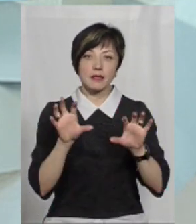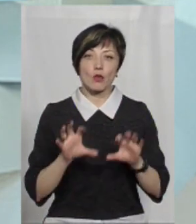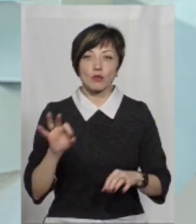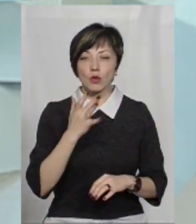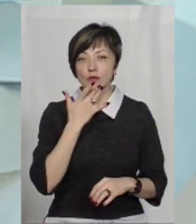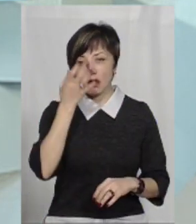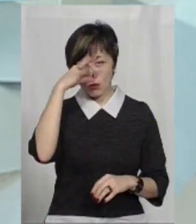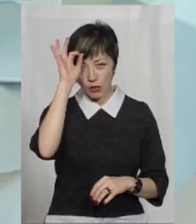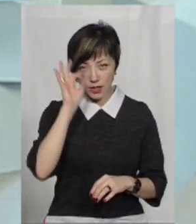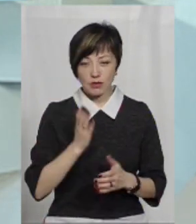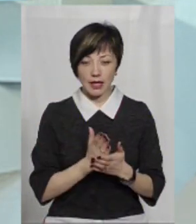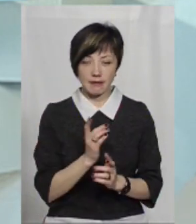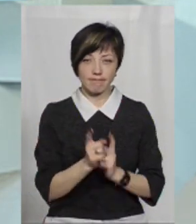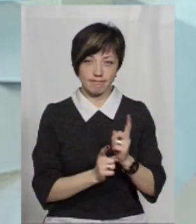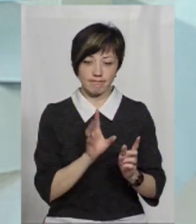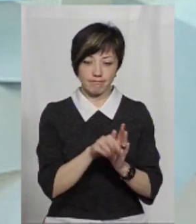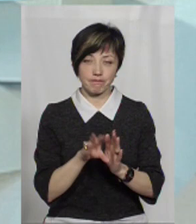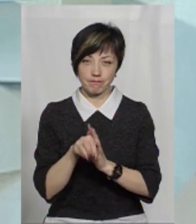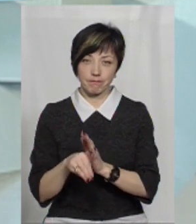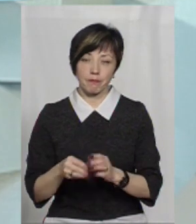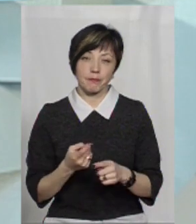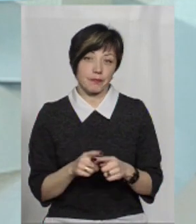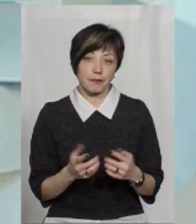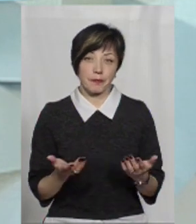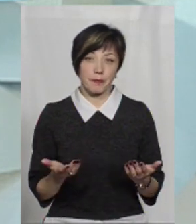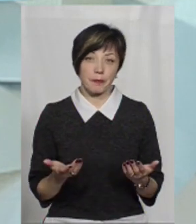національну поліцію. Наразі, скажімо,